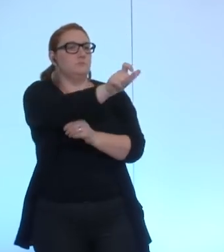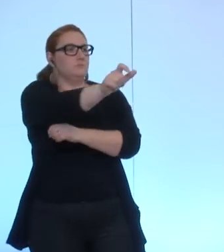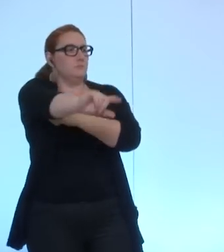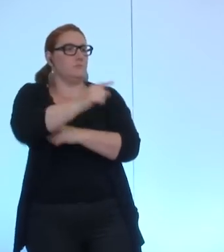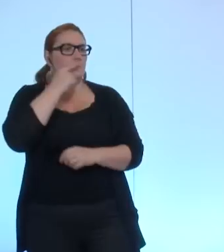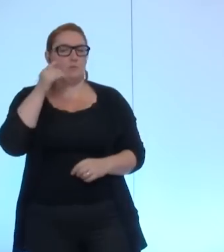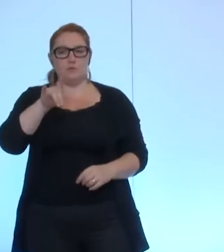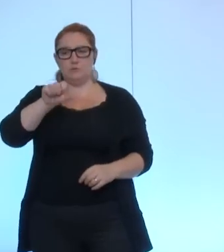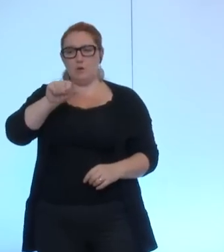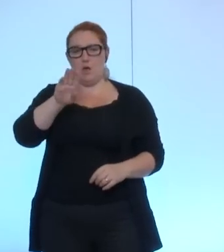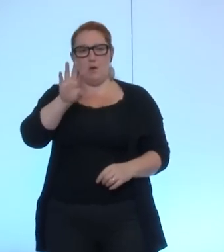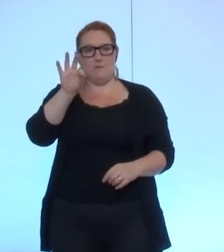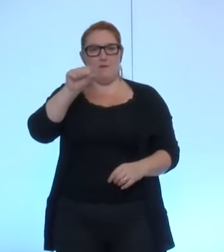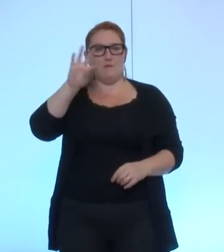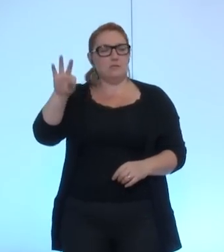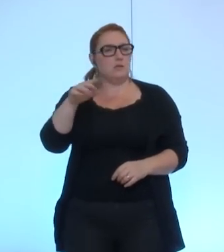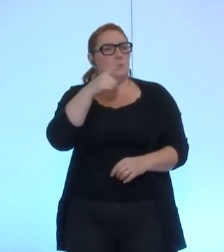Monsieur le maire, chers collègues,